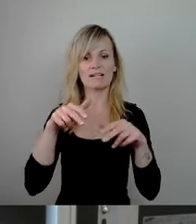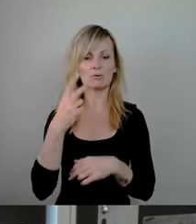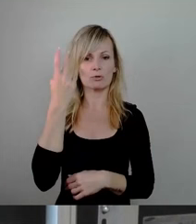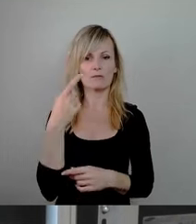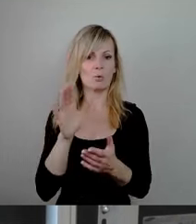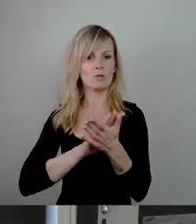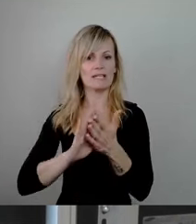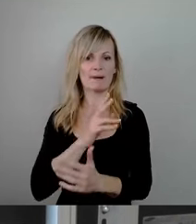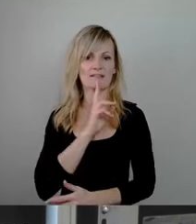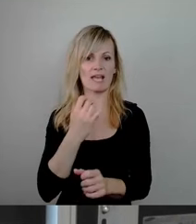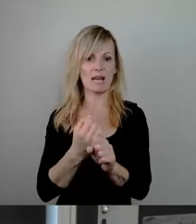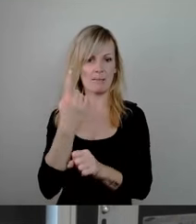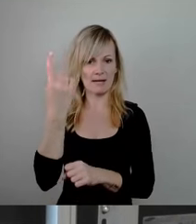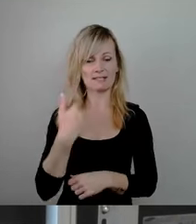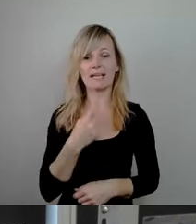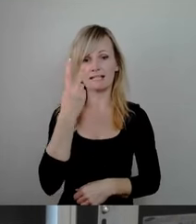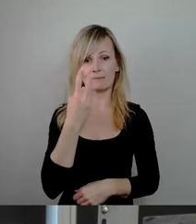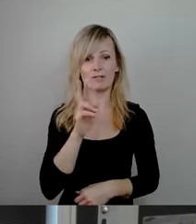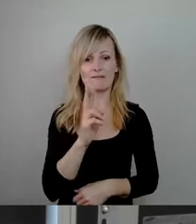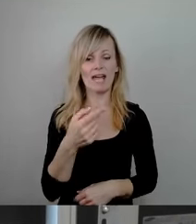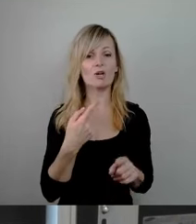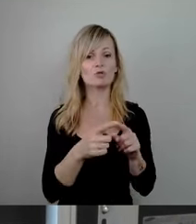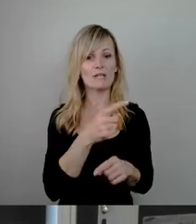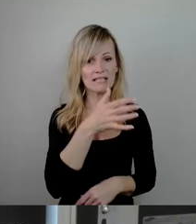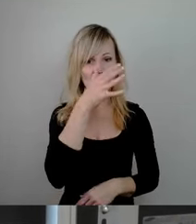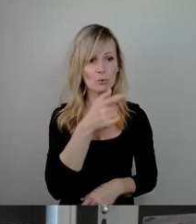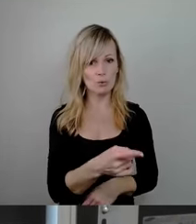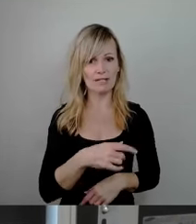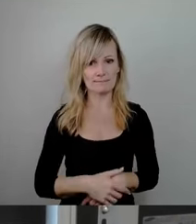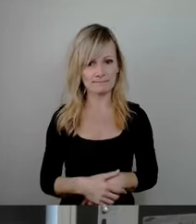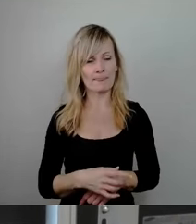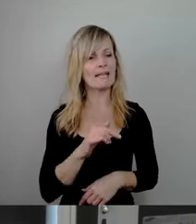sind selbstverständlich schuld. Das sind sie ja an allem. Kopf hoch, Steffen.